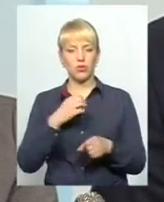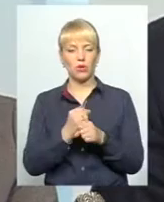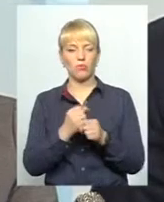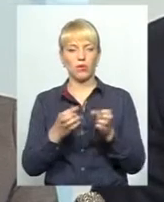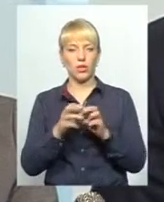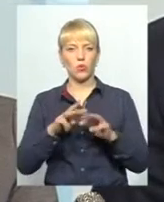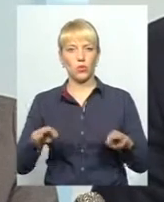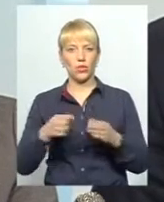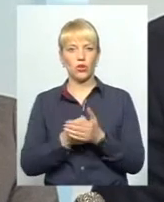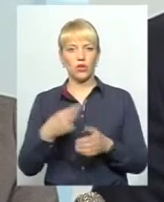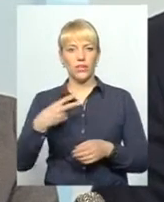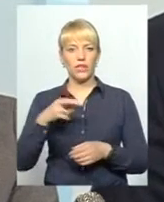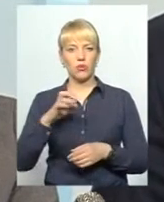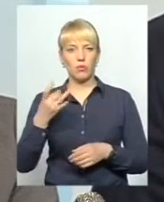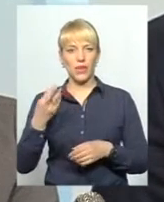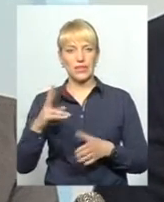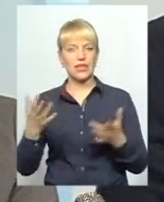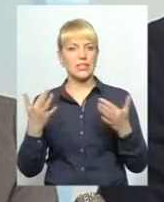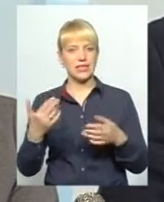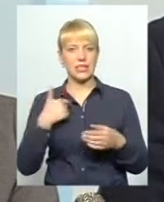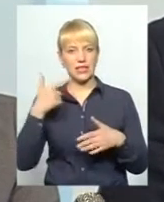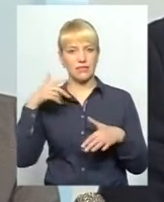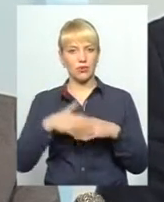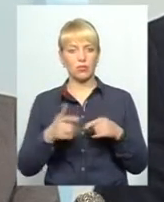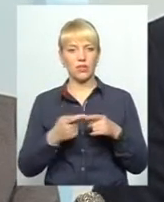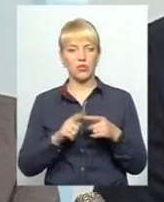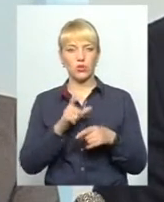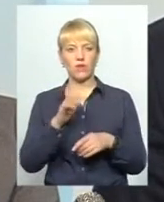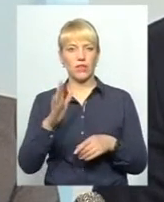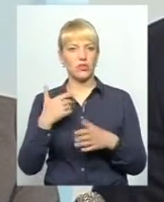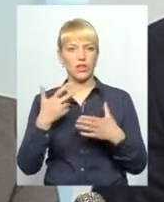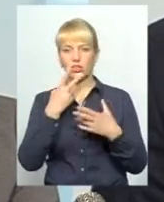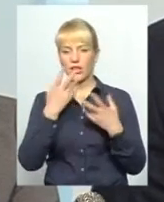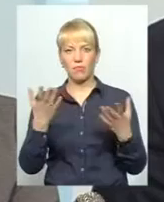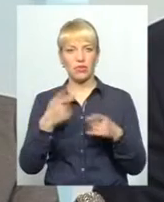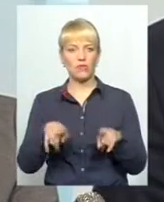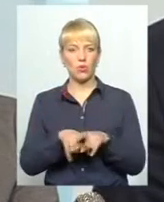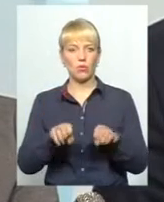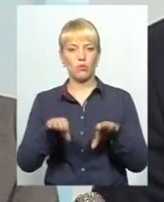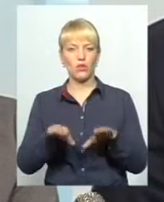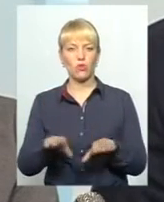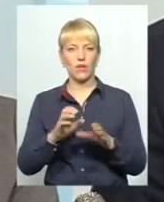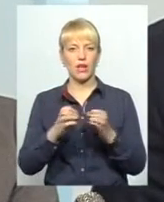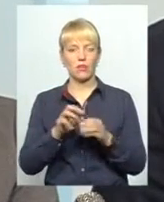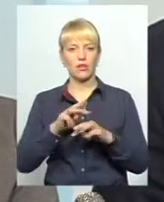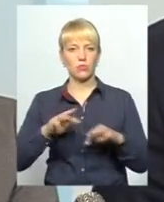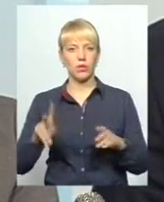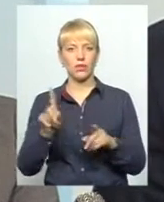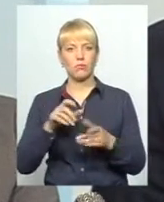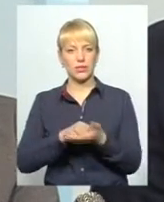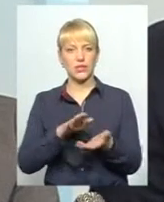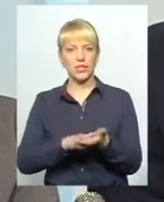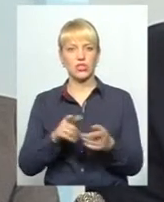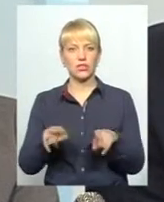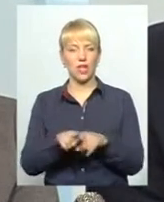березня. Я наскільки свідомий на цю хвилину, я ще не бачив такої постанови Кабінету міністрів, в якій було б зазначено ці